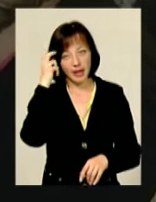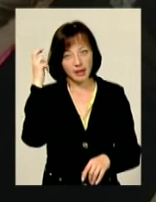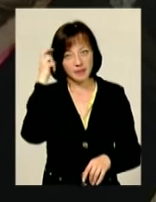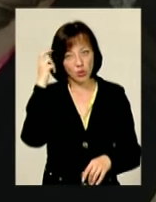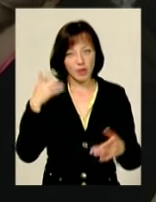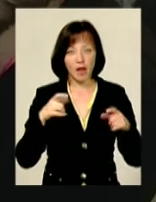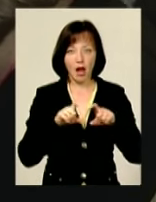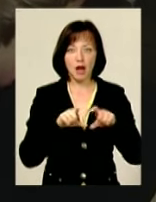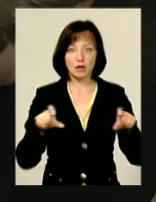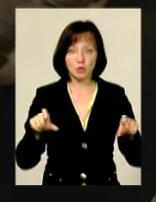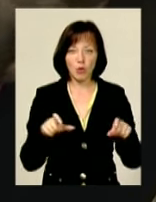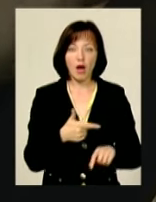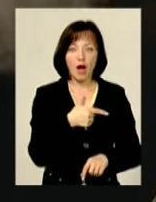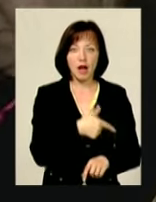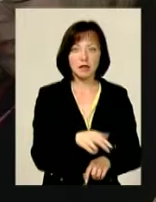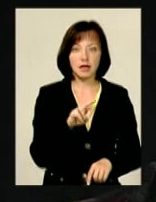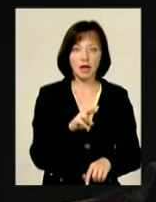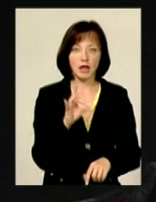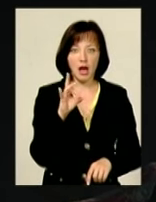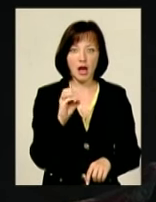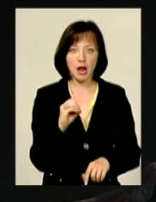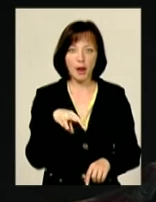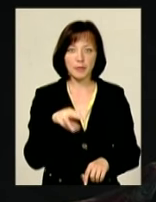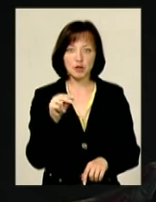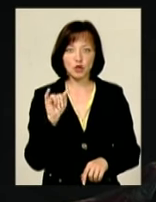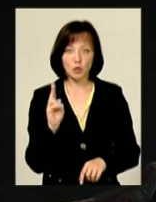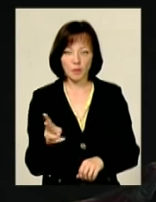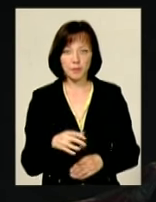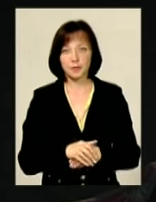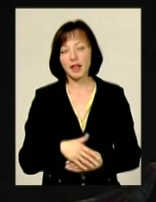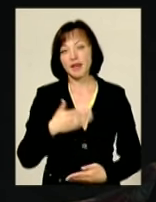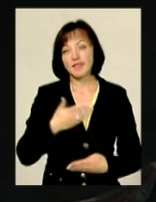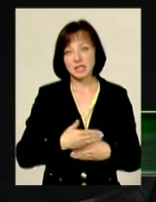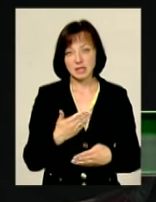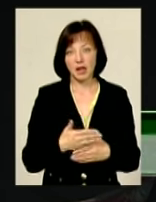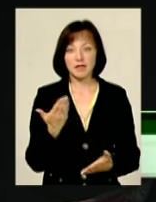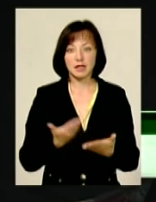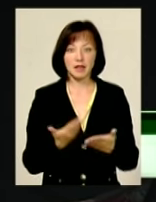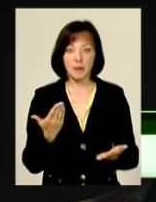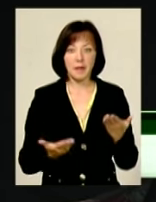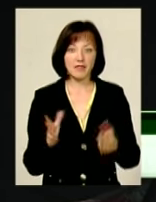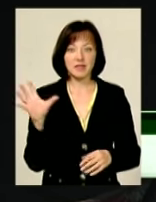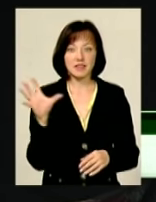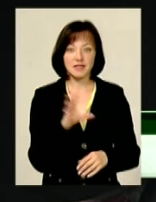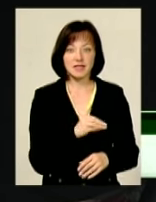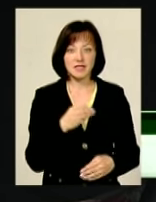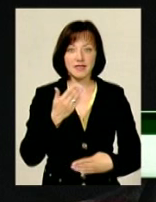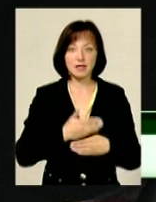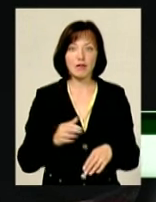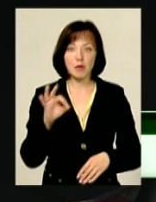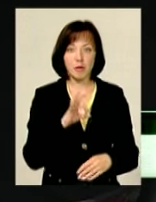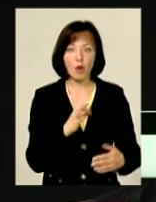перетворення Ганни Яремчук Вистава, як і, напевно, всі вистави про кохання,